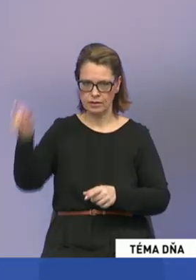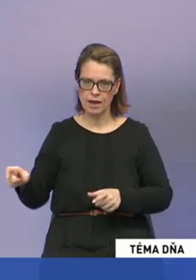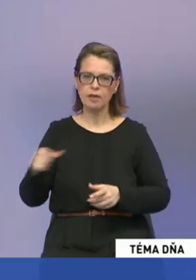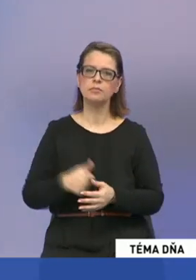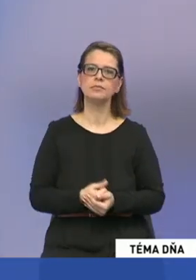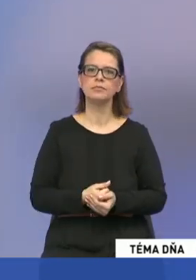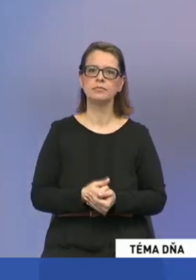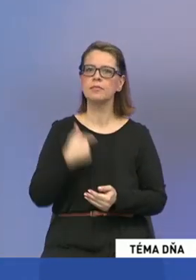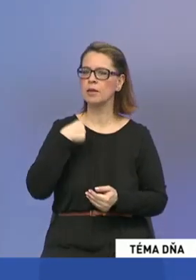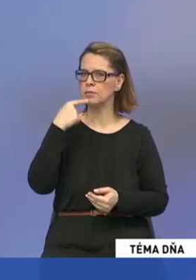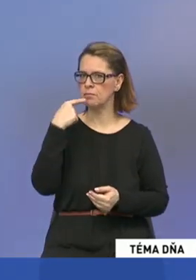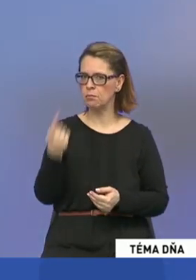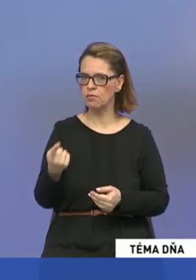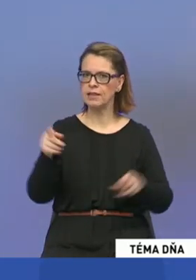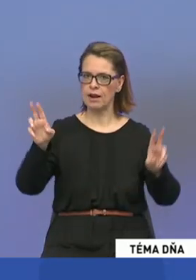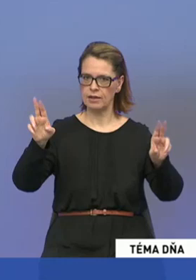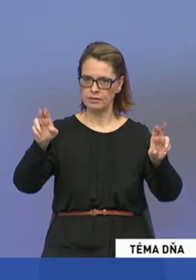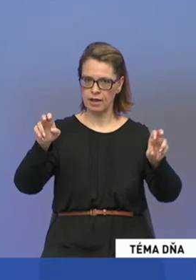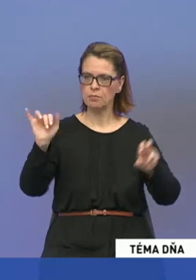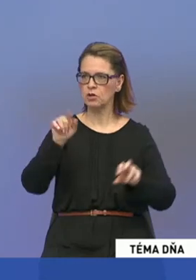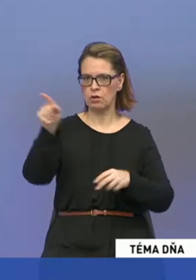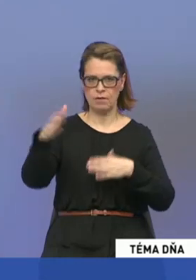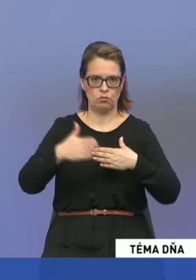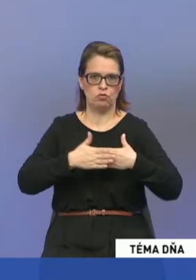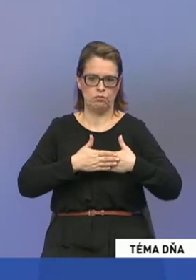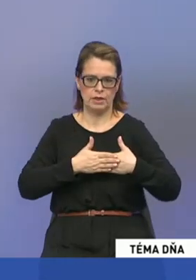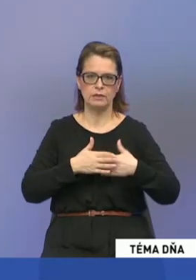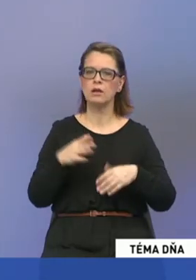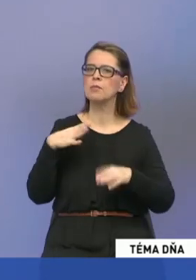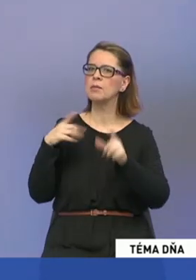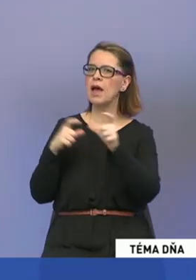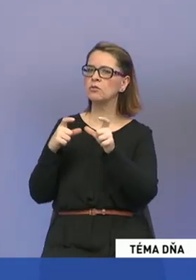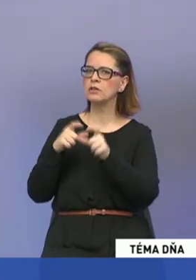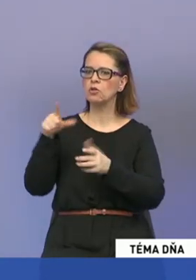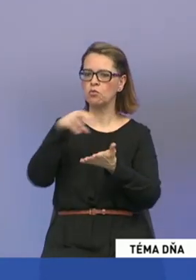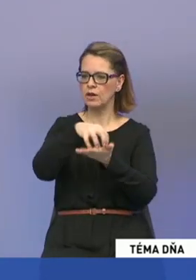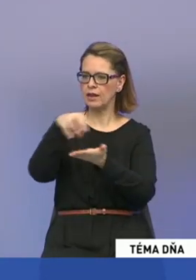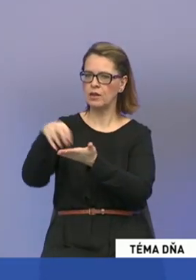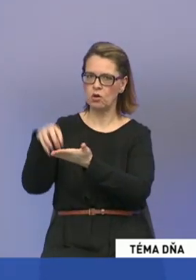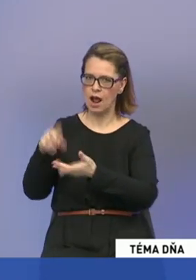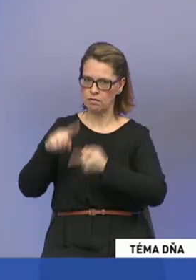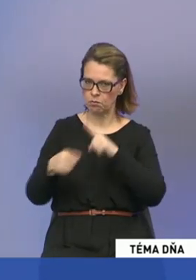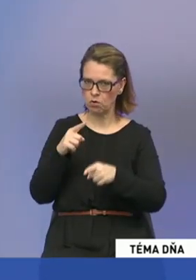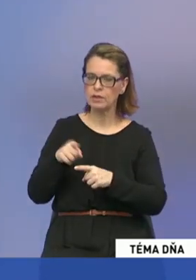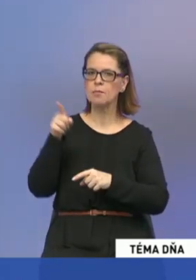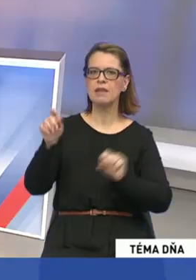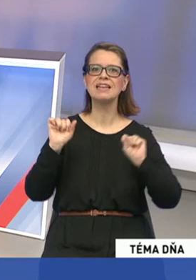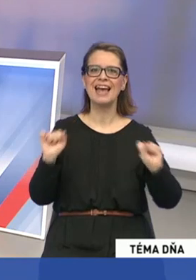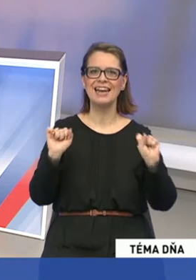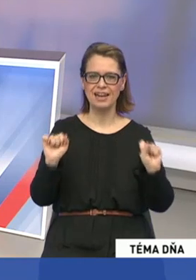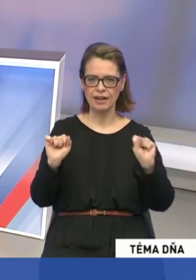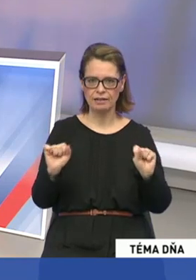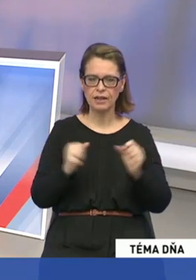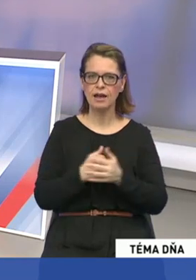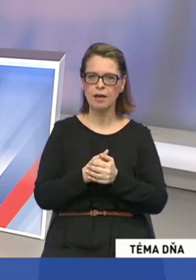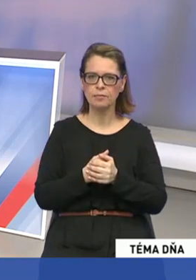vytýčili sme si témy, ktoré sú vám blízke. Samozrejme pre pani Sitovú je to najmä regionálna politika pre vás, energetika napriek tomu,